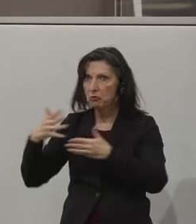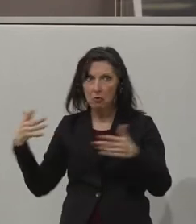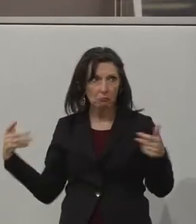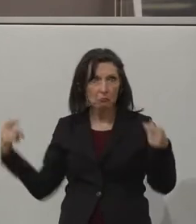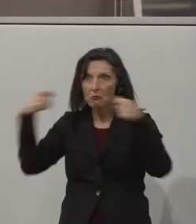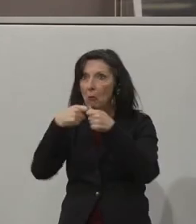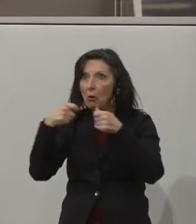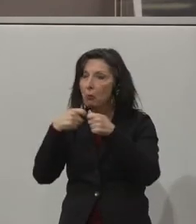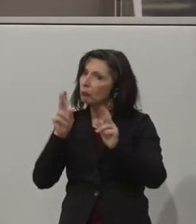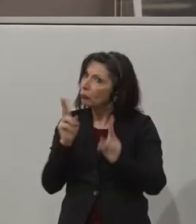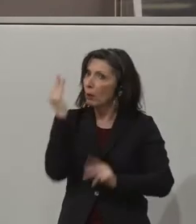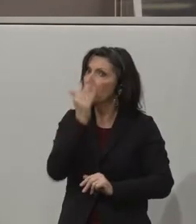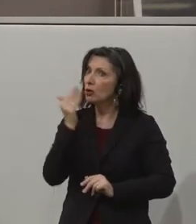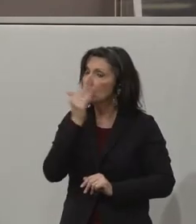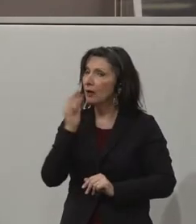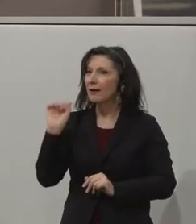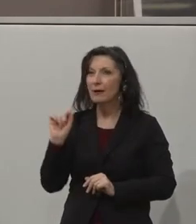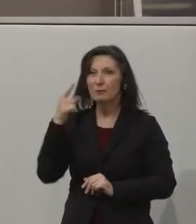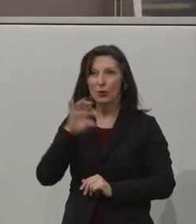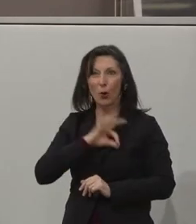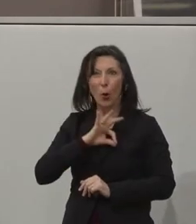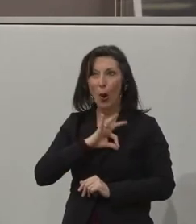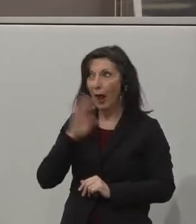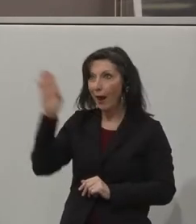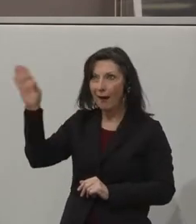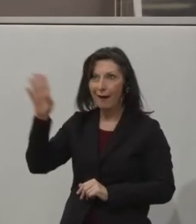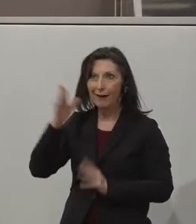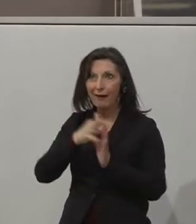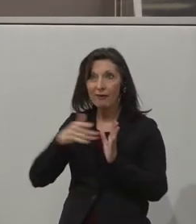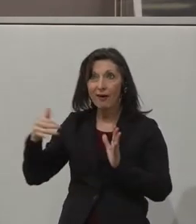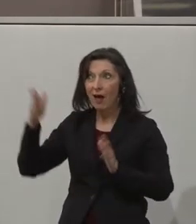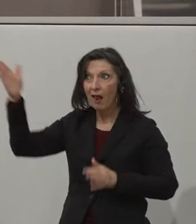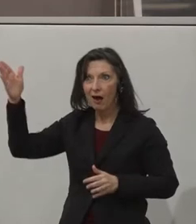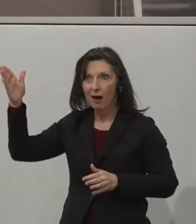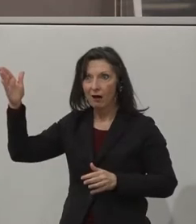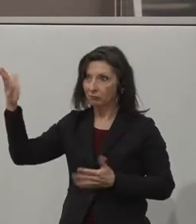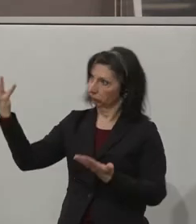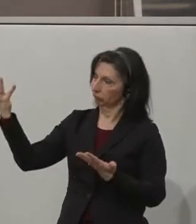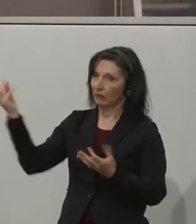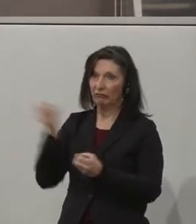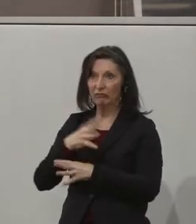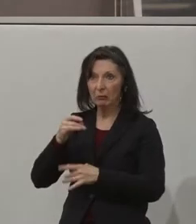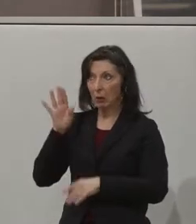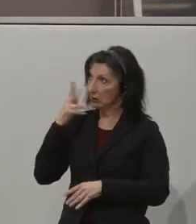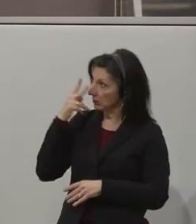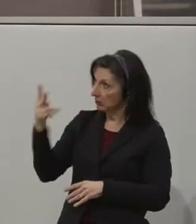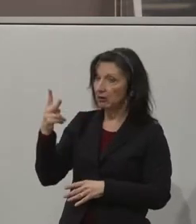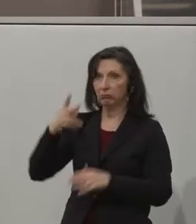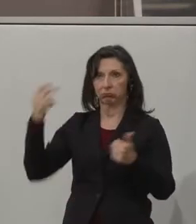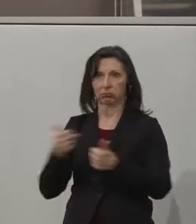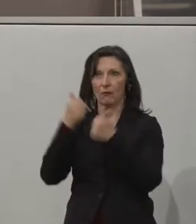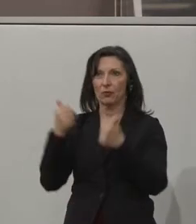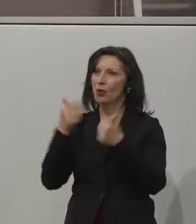Feedback von auch den Kollegen in Irland, von EY in Irland ist ja ein tolles und das passt sehr gut auch zu